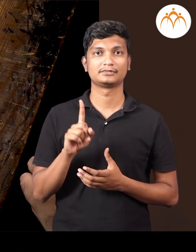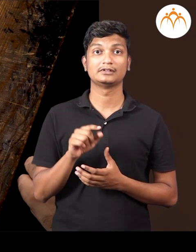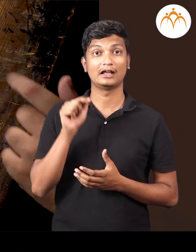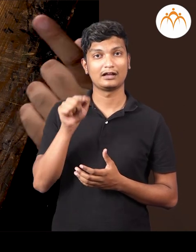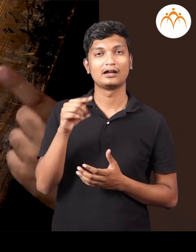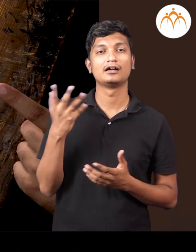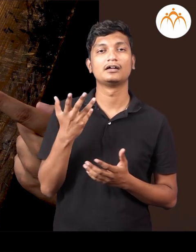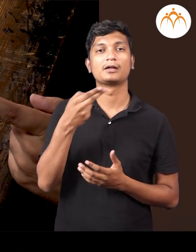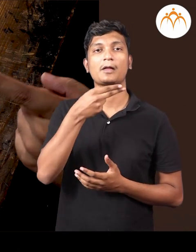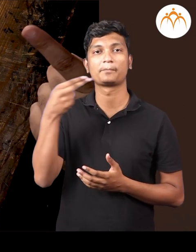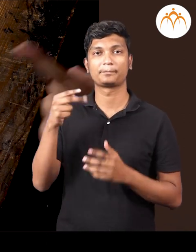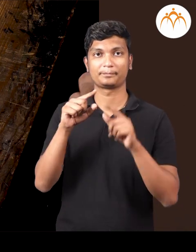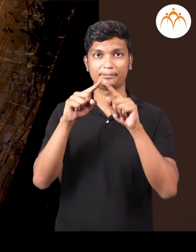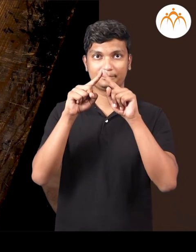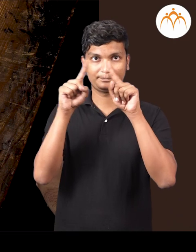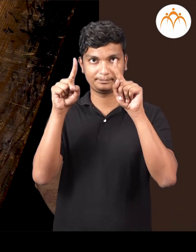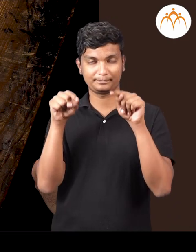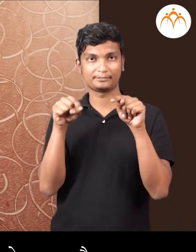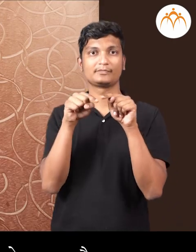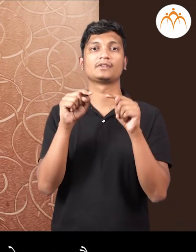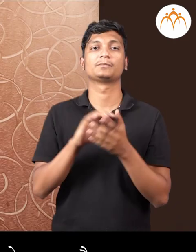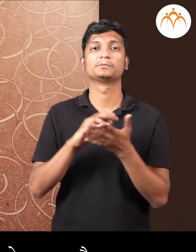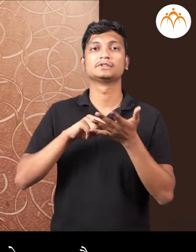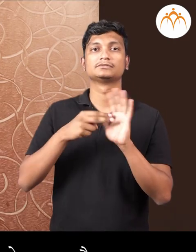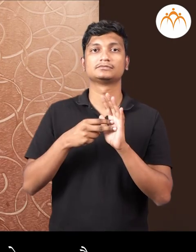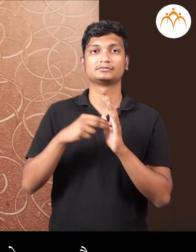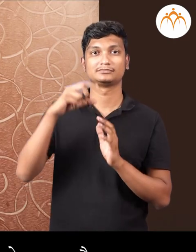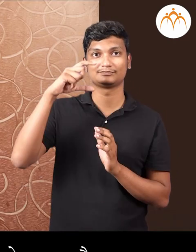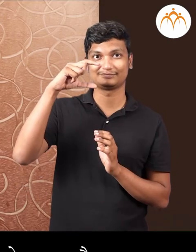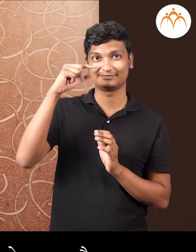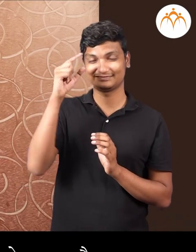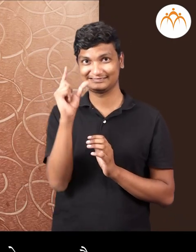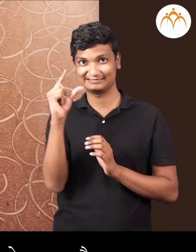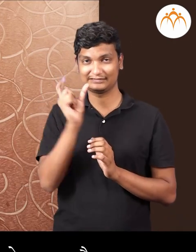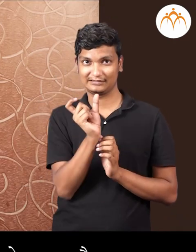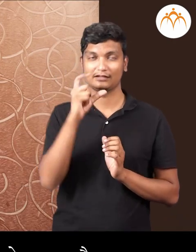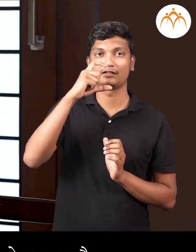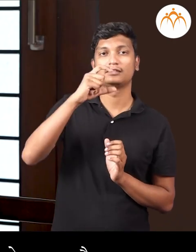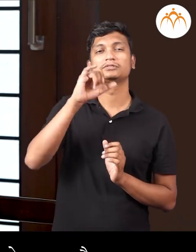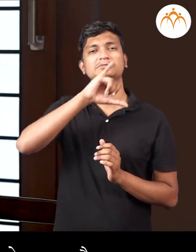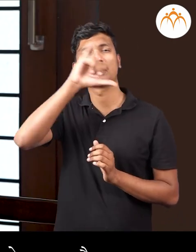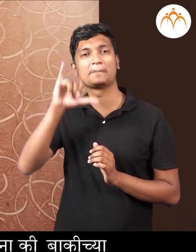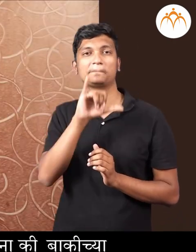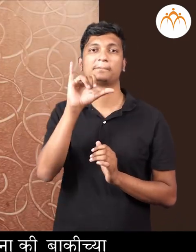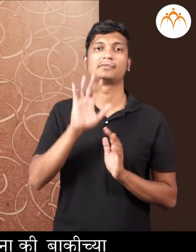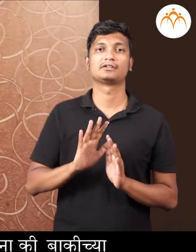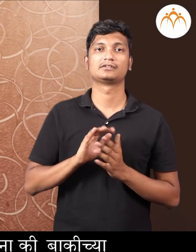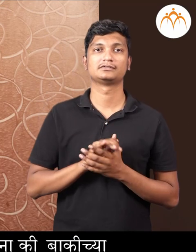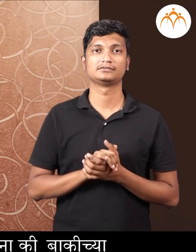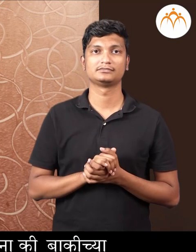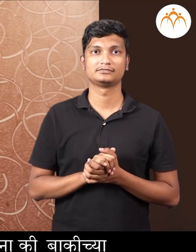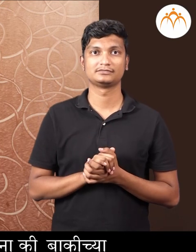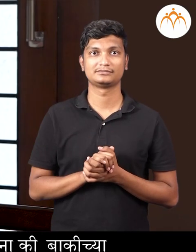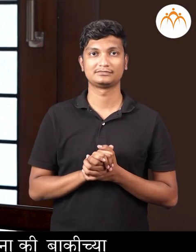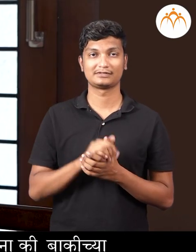हाँ, हाँ जहाला चवकोन तया, सगलया रेशा सारख्या काड़िला कि तो जहाला चवरस, दुसरी